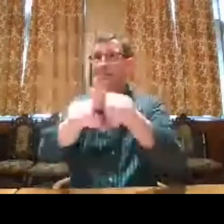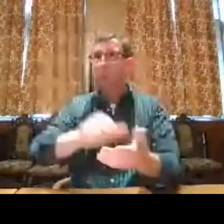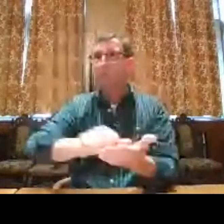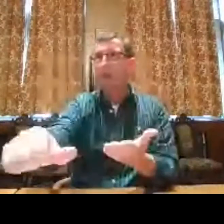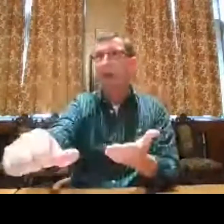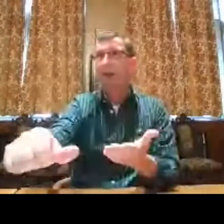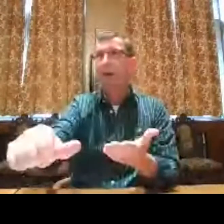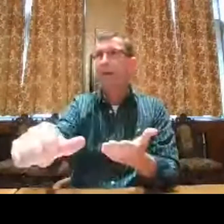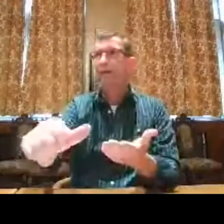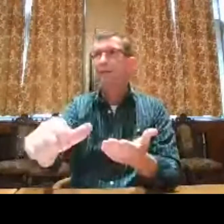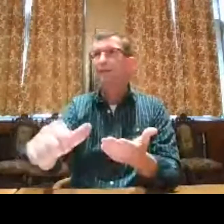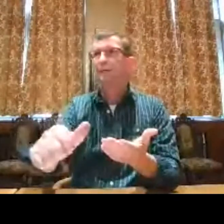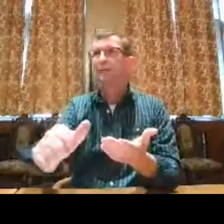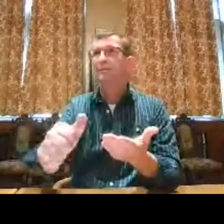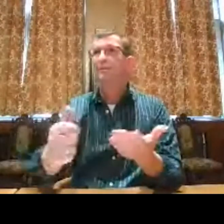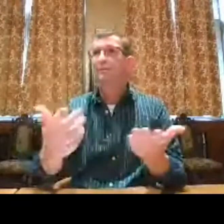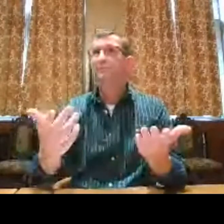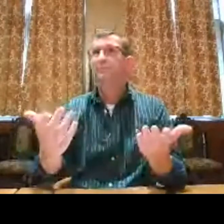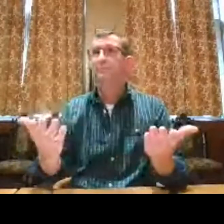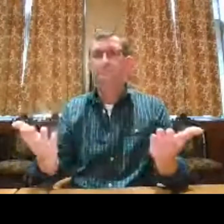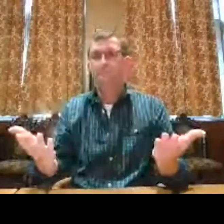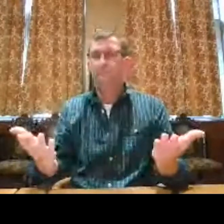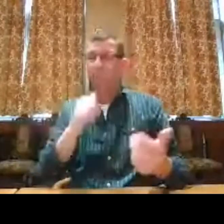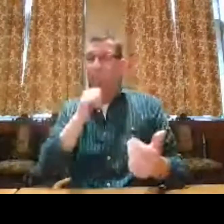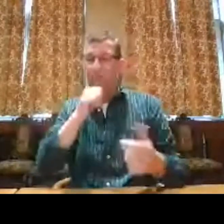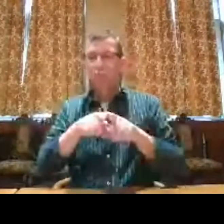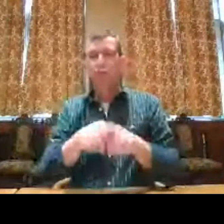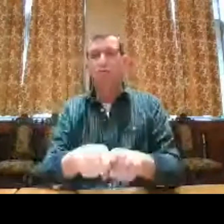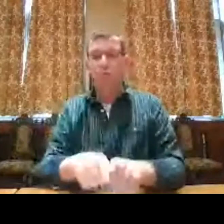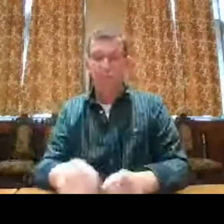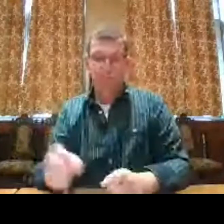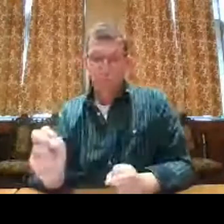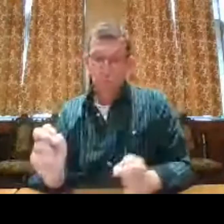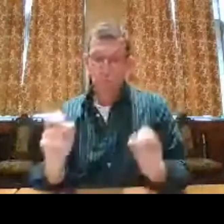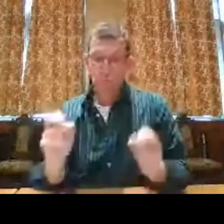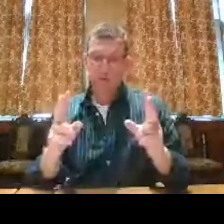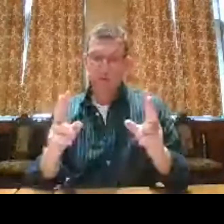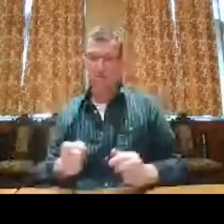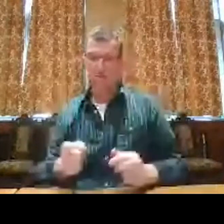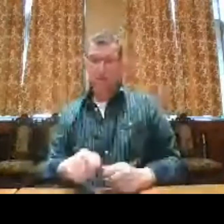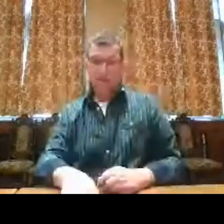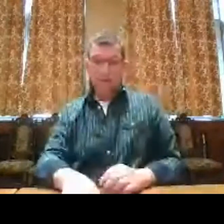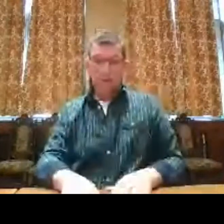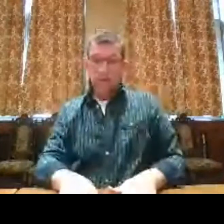Zelfs de inkomen die ik moet betalen, dat is niet altijd juist.